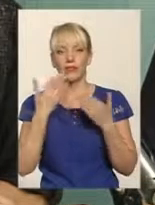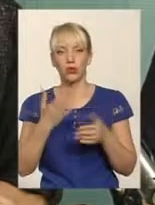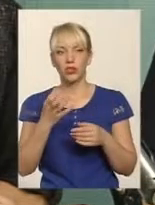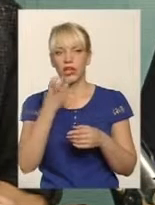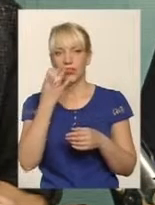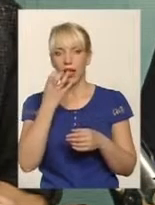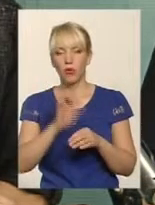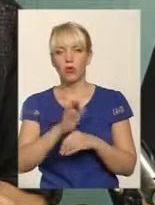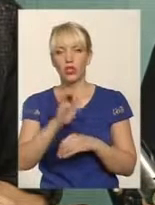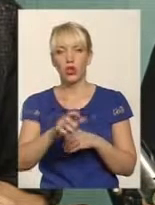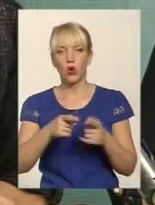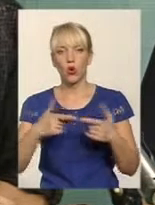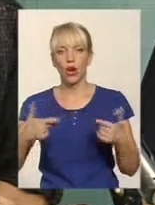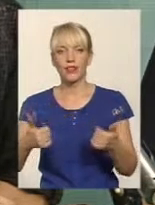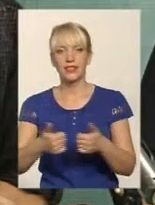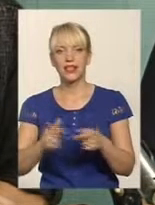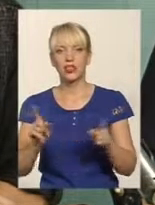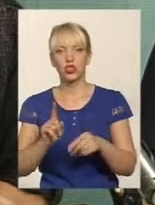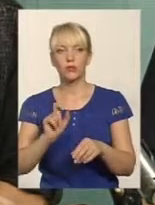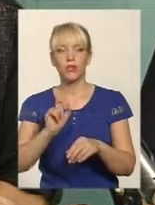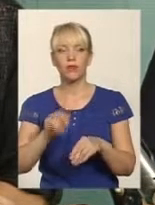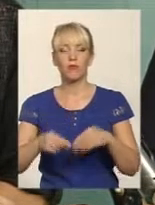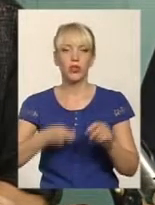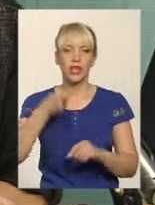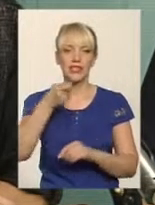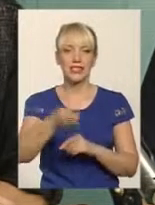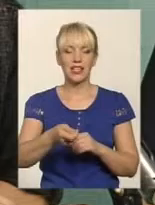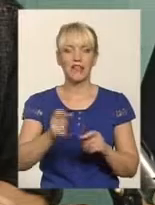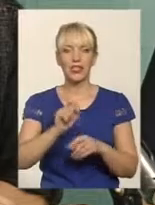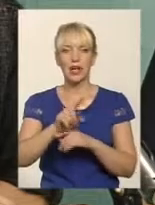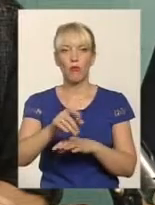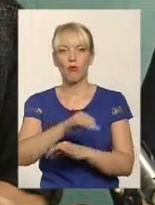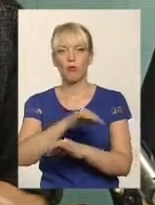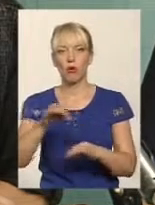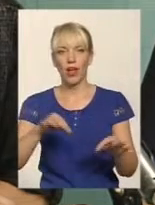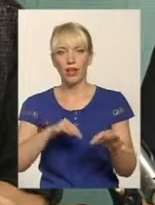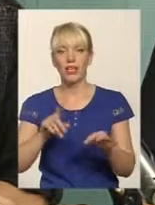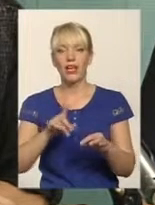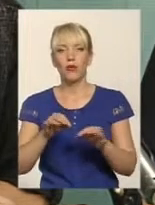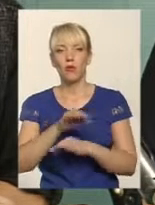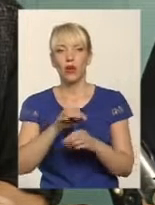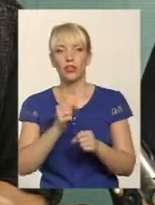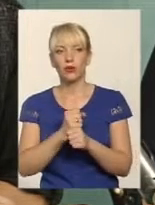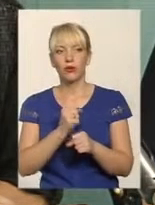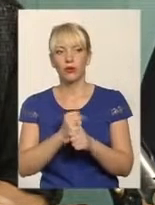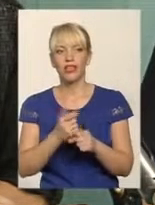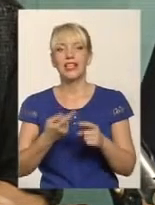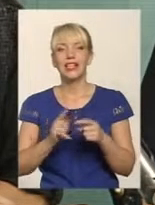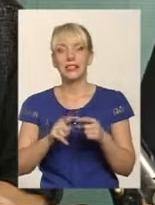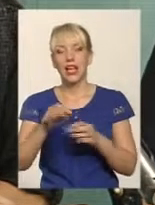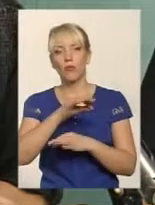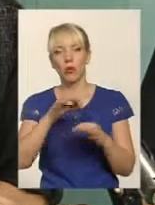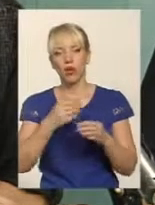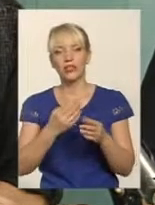теплопостачальну організацію, щоб подати заявку, замовити проєкт. Проєктні роботи і сам проєкт вони виготовляють за